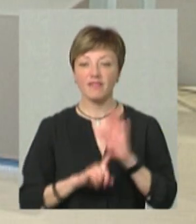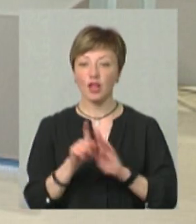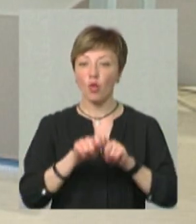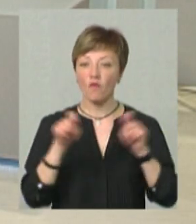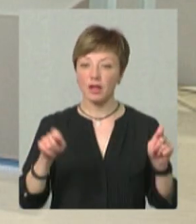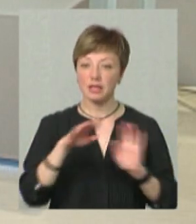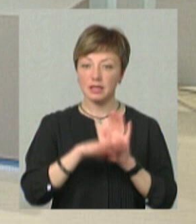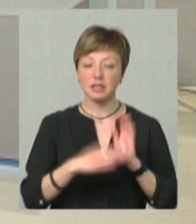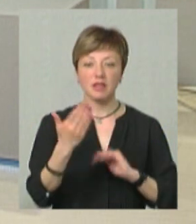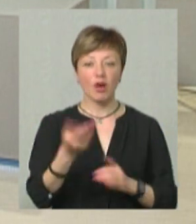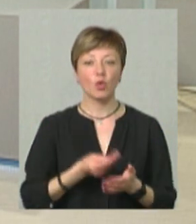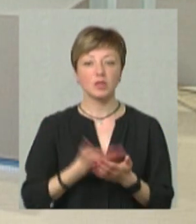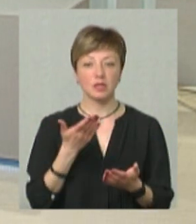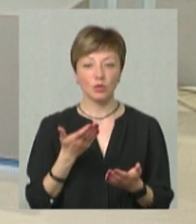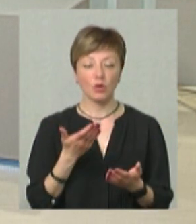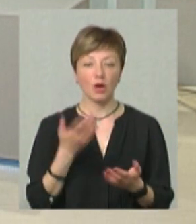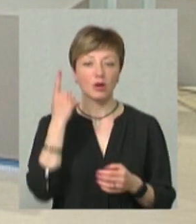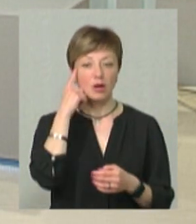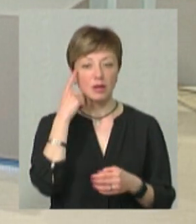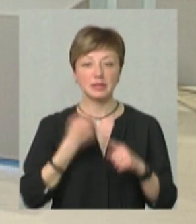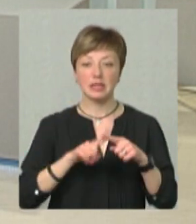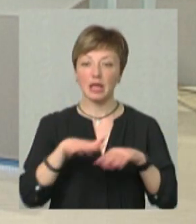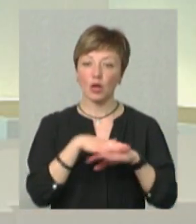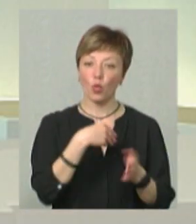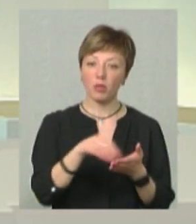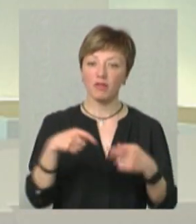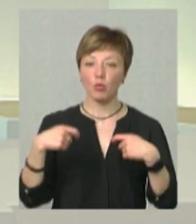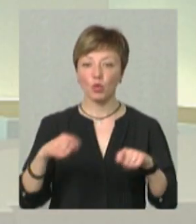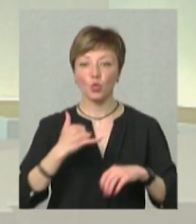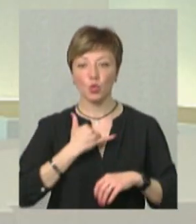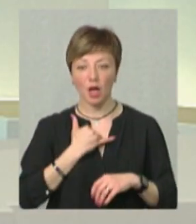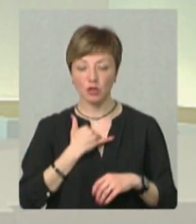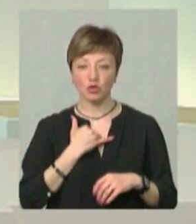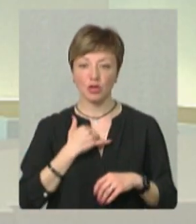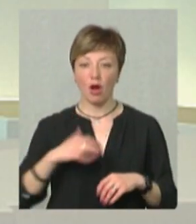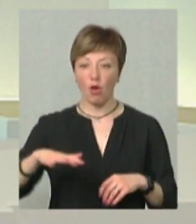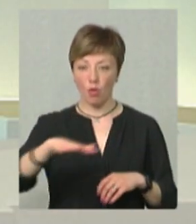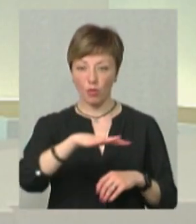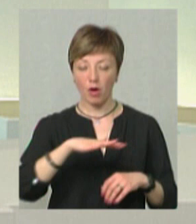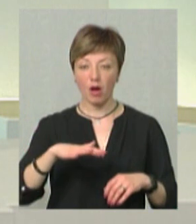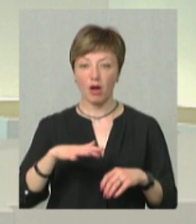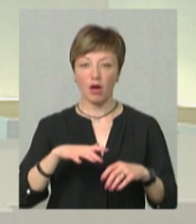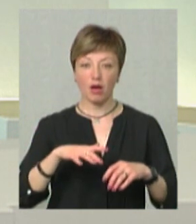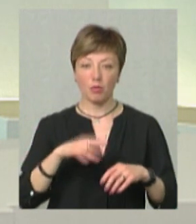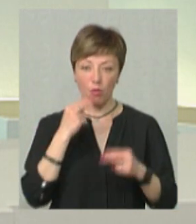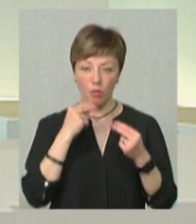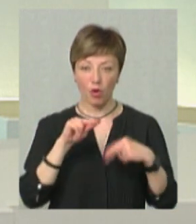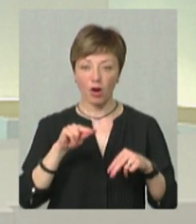За вашою оцінкою, наскільки цей ринок купівлі-продажу у нашому регіоні пожвавився? В нашому регіоні